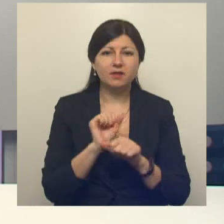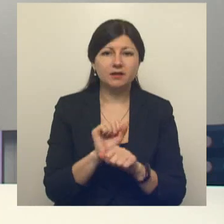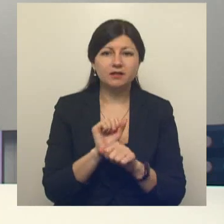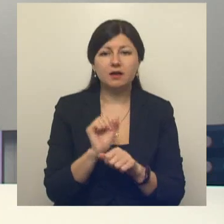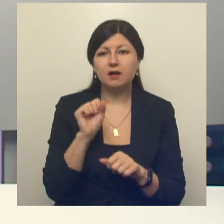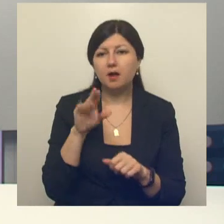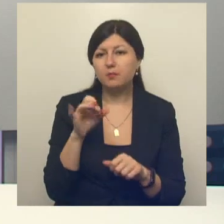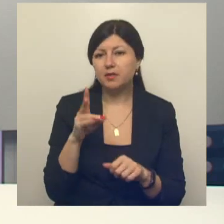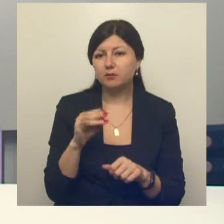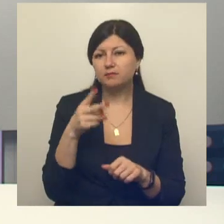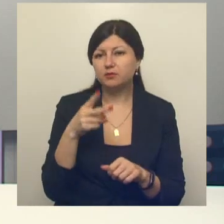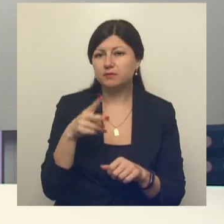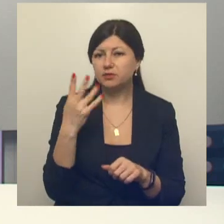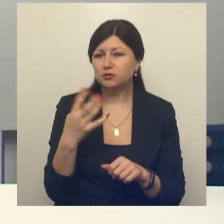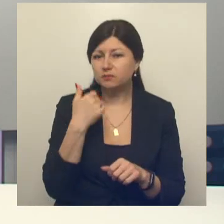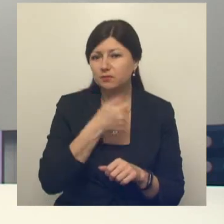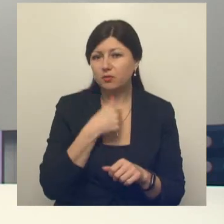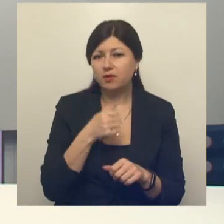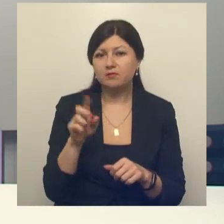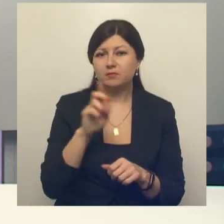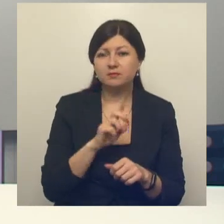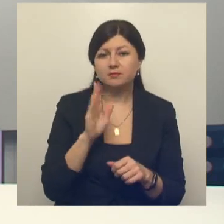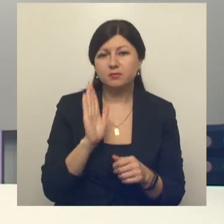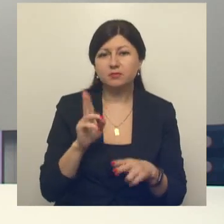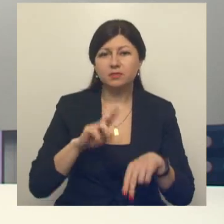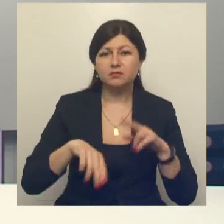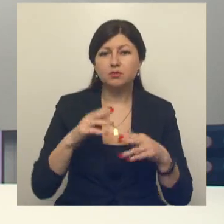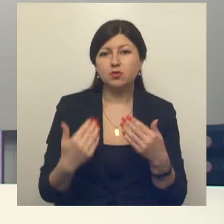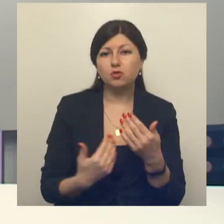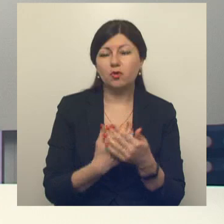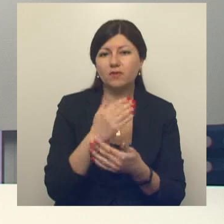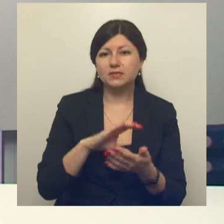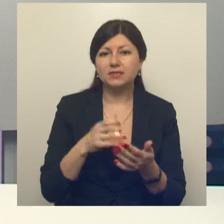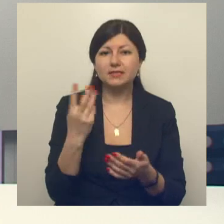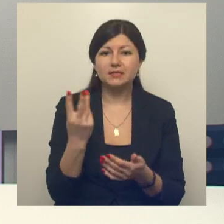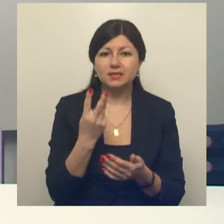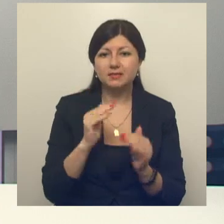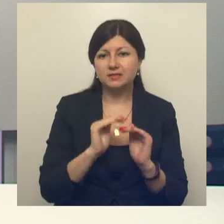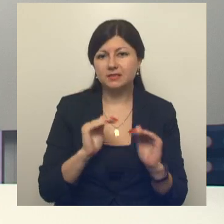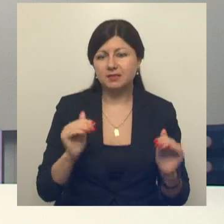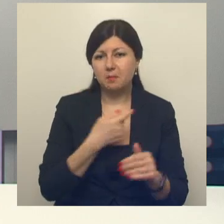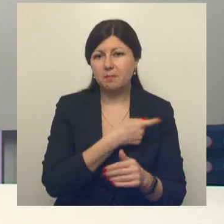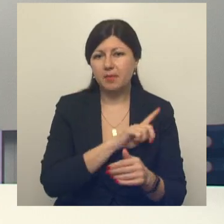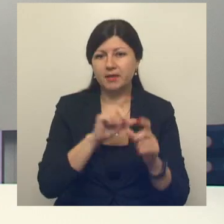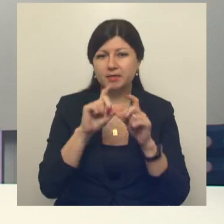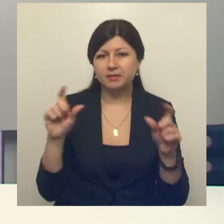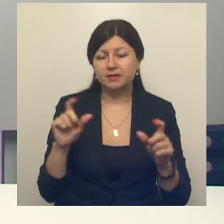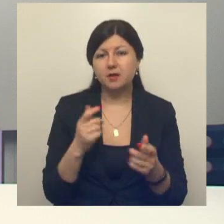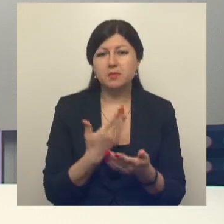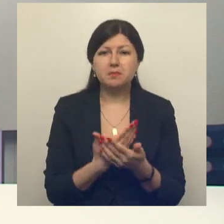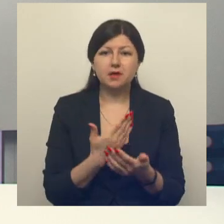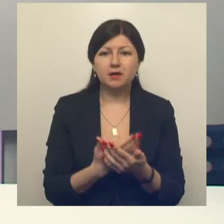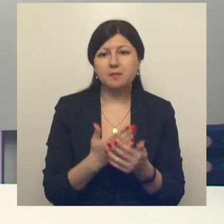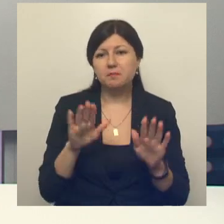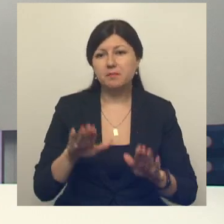К апрелю 2024 в областной столице возведут новое здание третьей детской поликлиники. Предполагаемое место